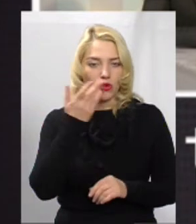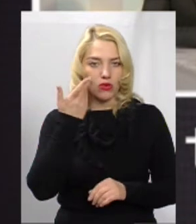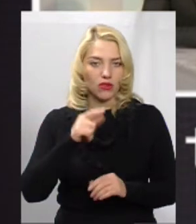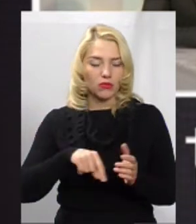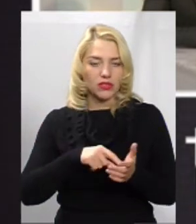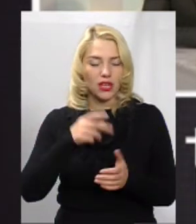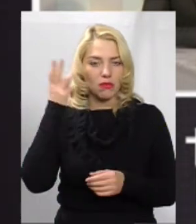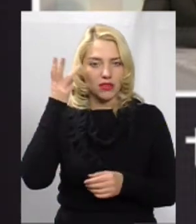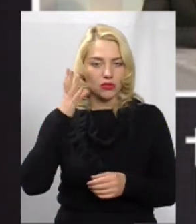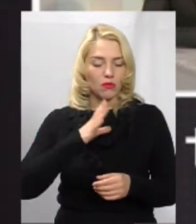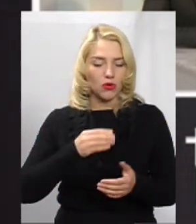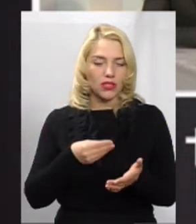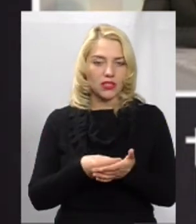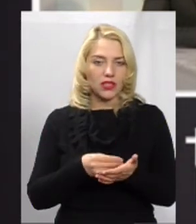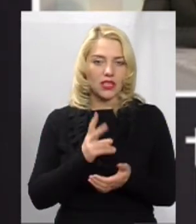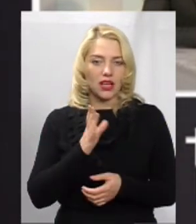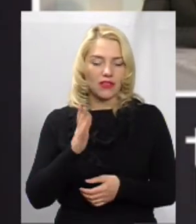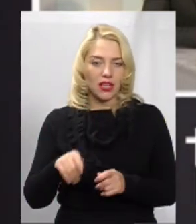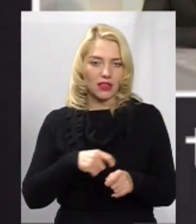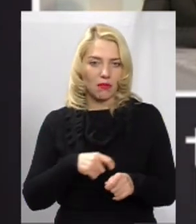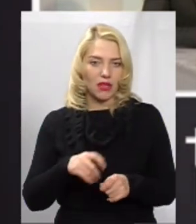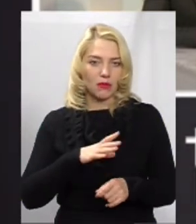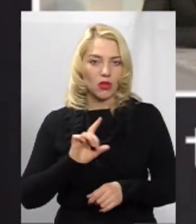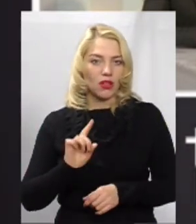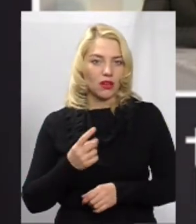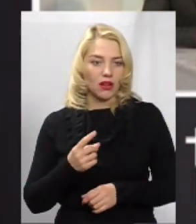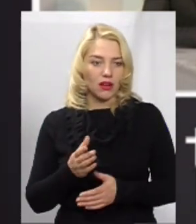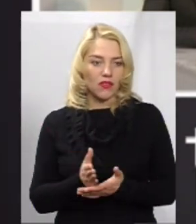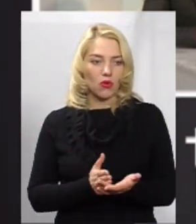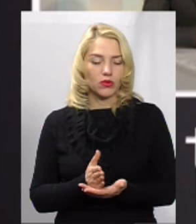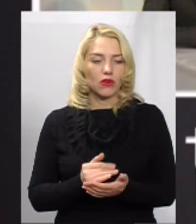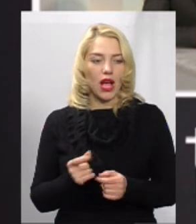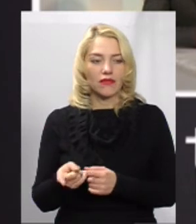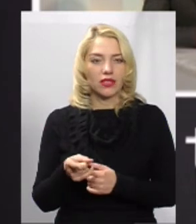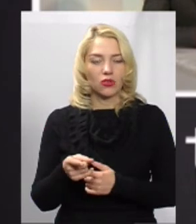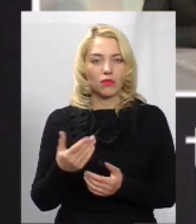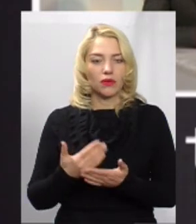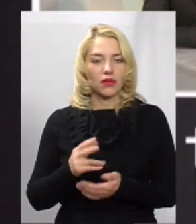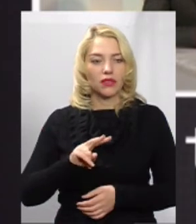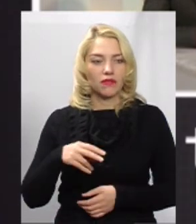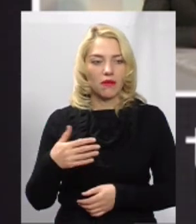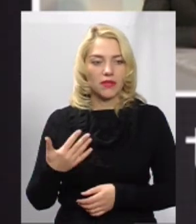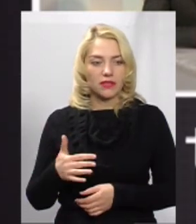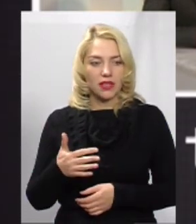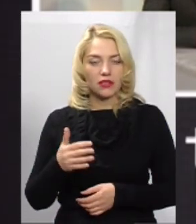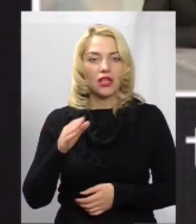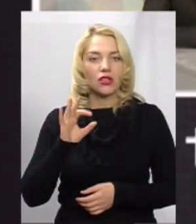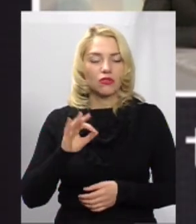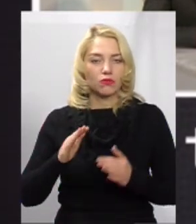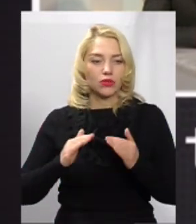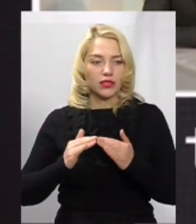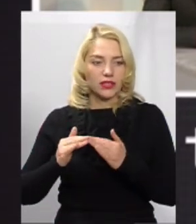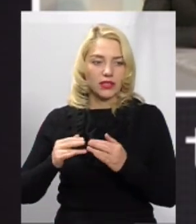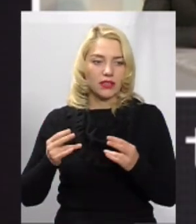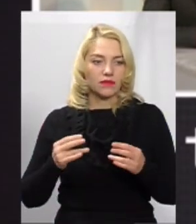Хмельницькому ціна за квадратний метр була 1 гривня обслуговування, а в Тернополі, наприклад, 2,50, будинки